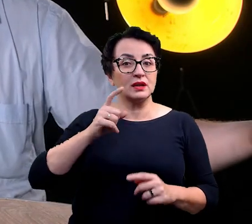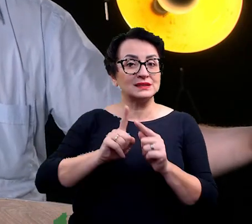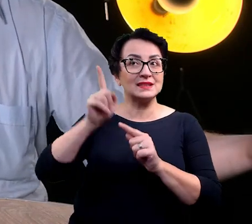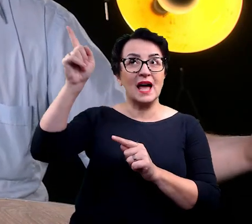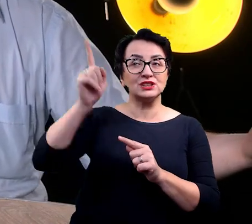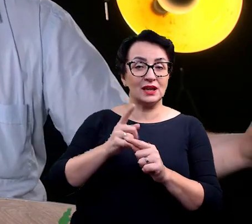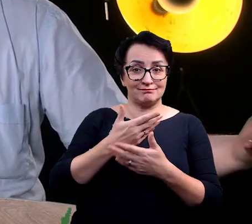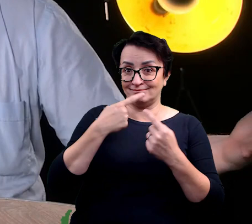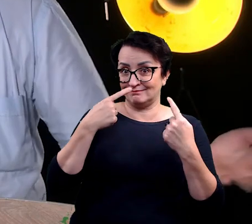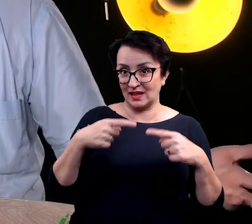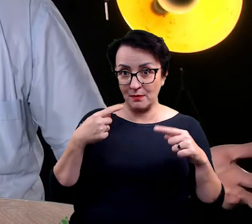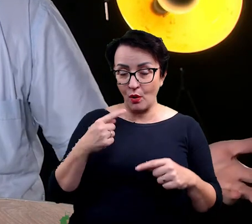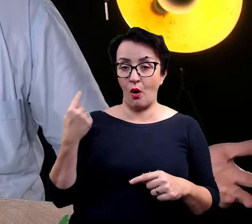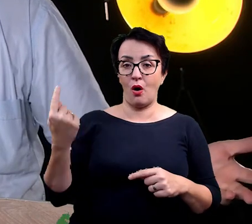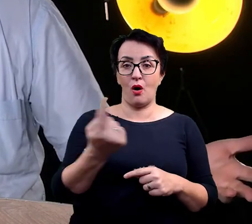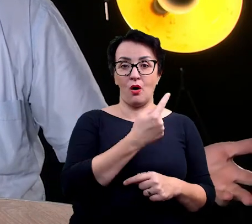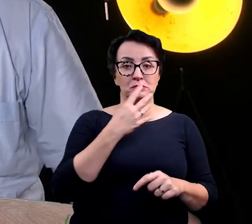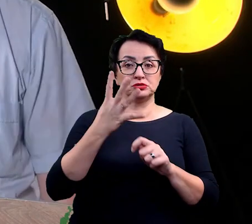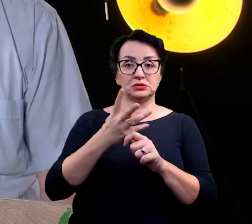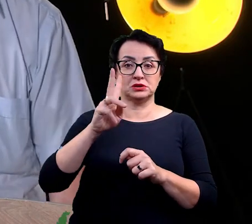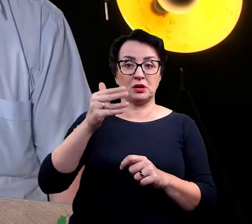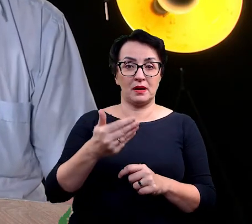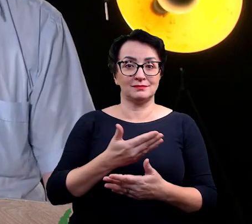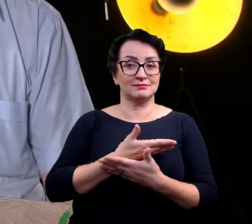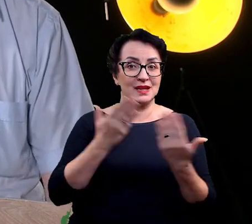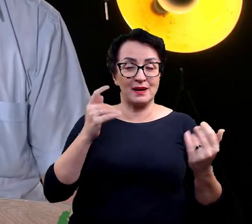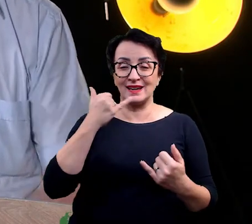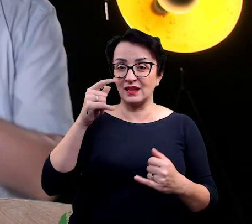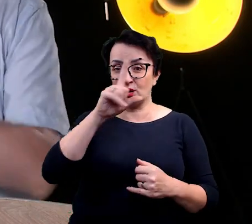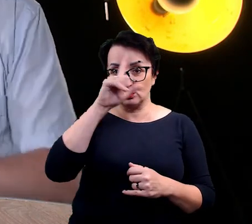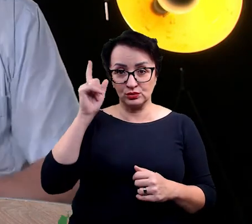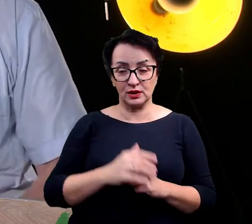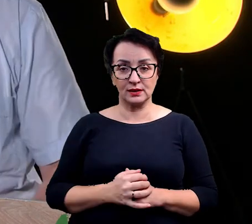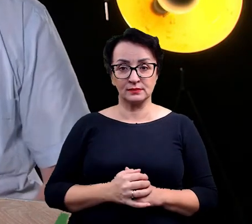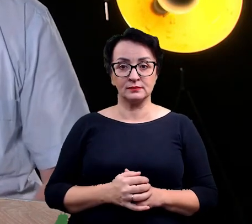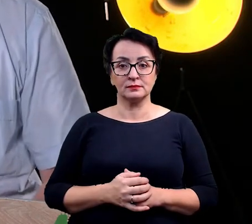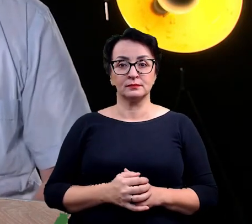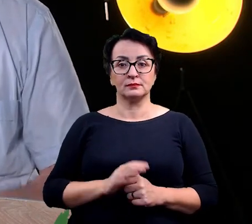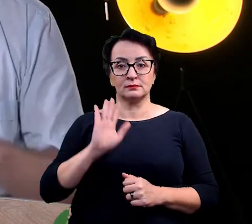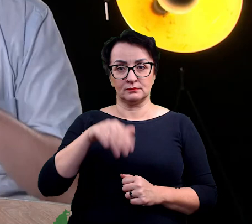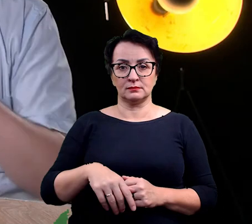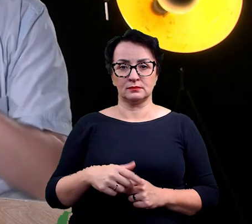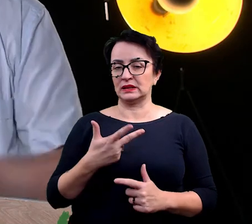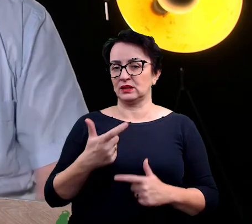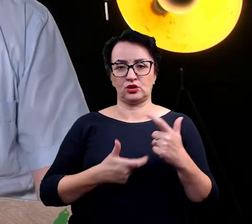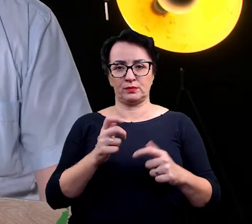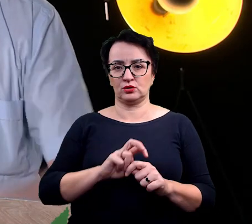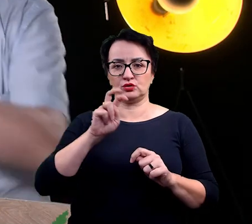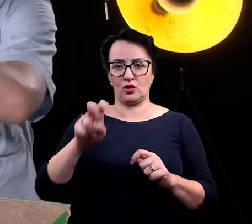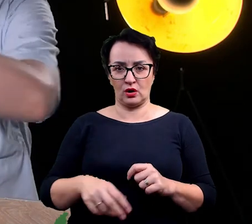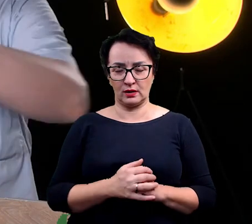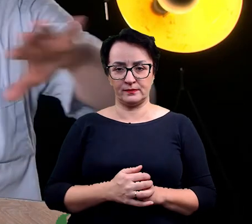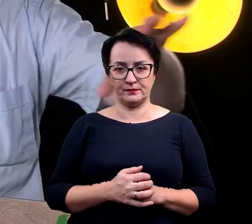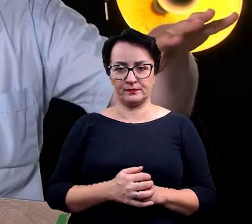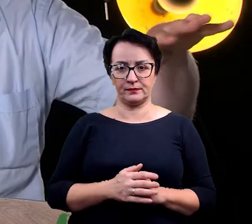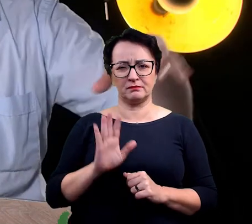w obrębie 40 km prawdopodobnie nie było żywej duszy. No i nie zrobiłem tego skoku. Postanowiłem trochę poczekać.